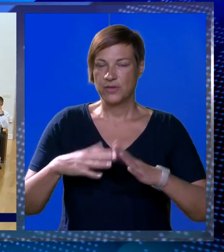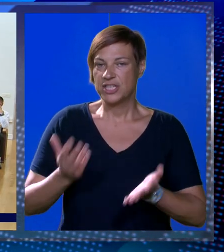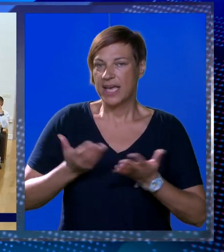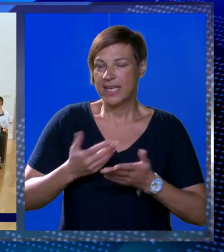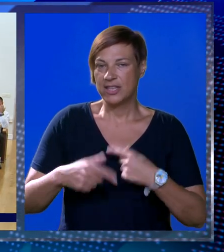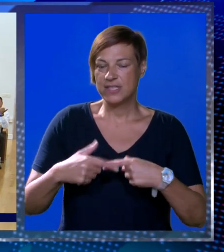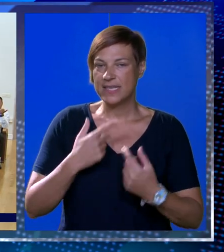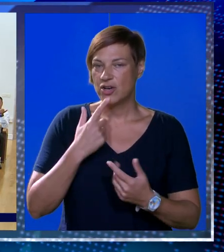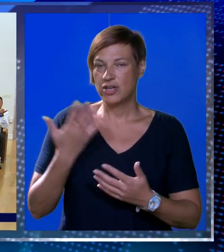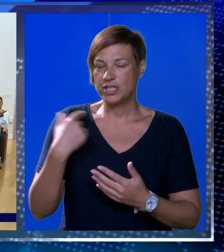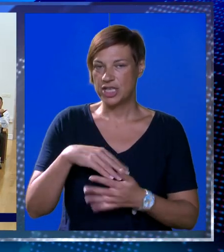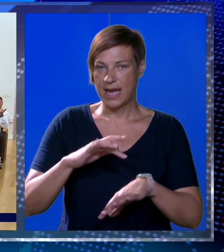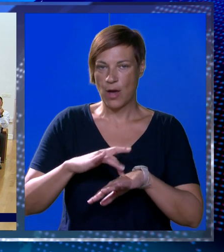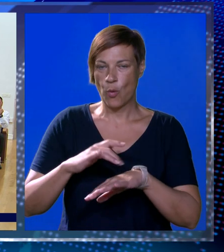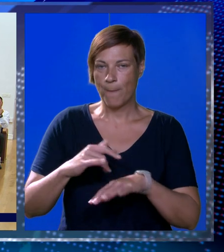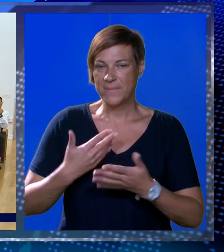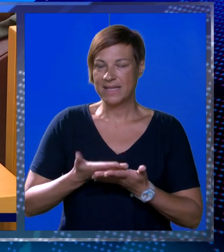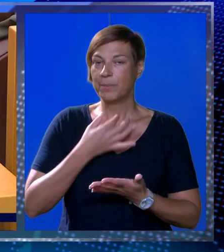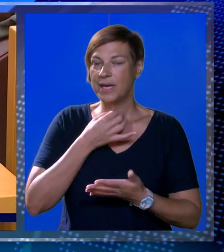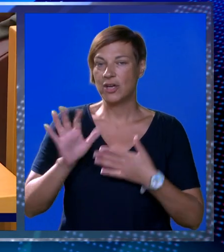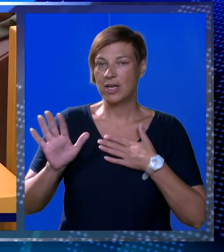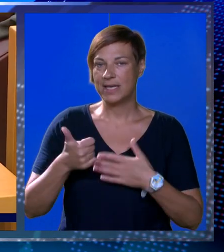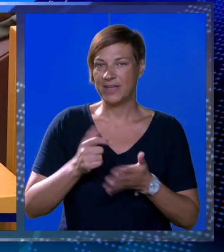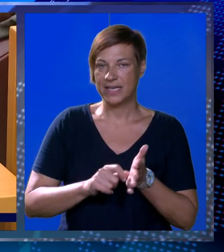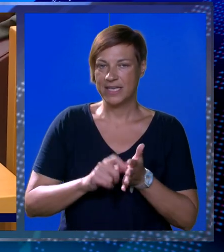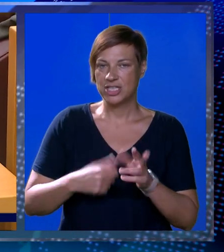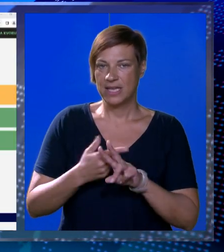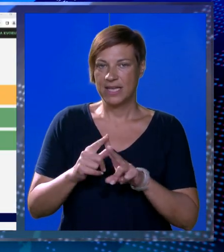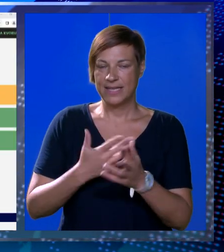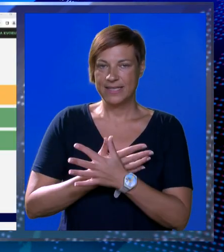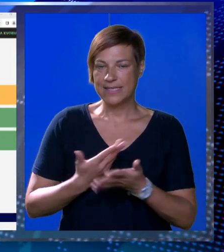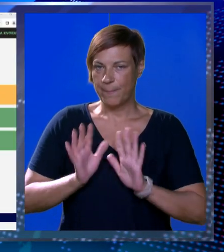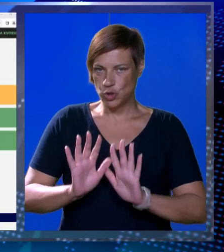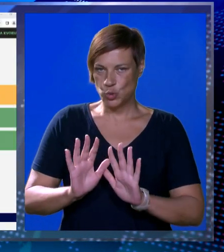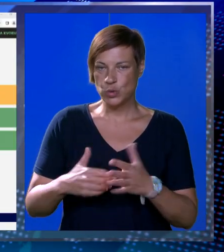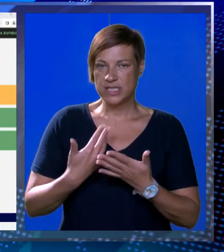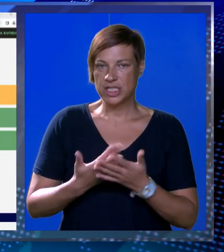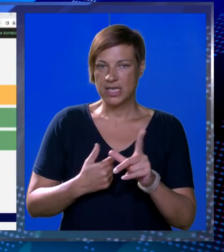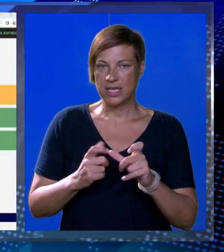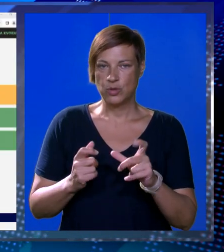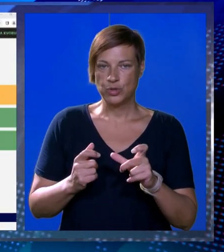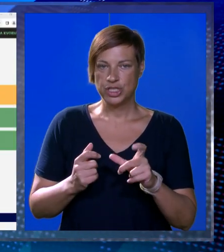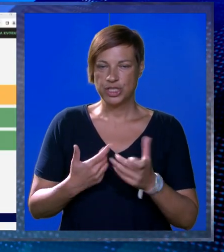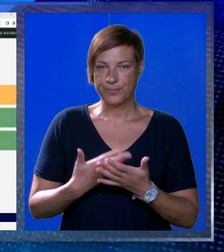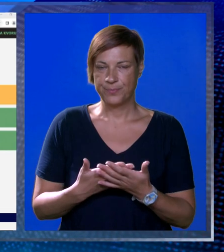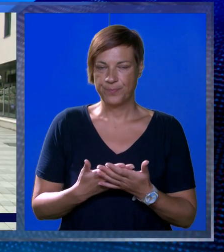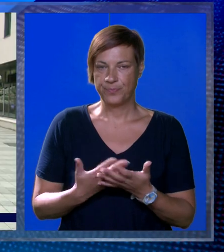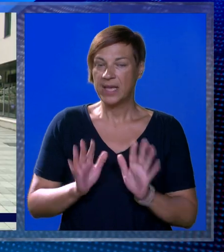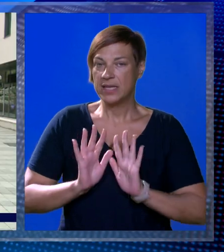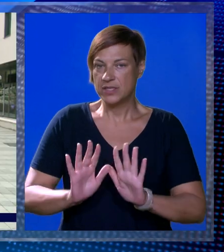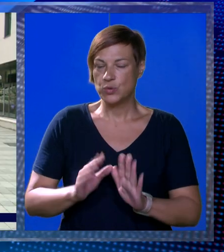vječe na hitnoj sjednici koja je odršana u petak. Prilikom glasovanja jedan je član vladajuće stranke bio suzdržan i to Ivo Lučić.